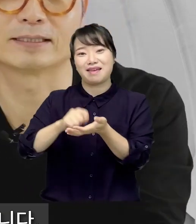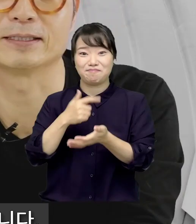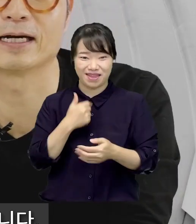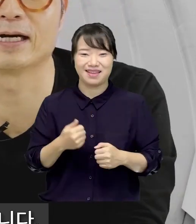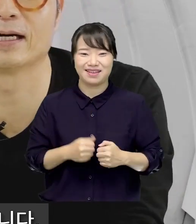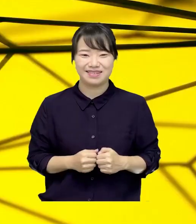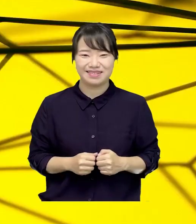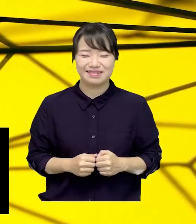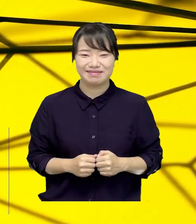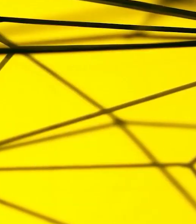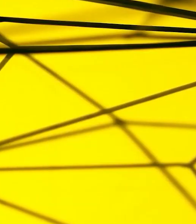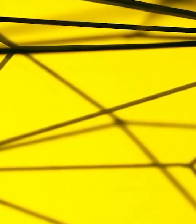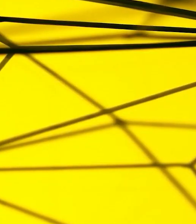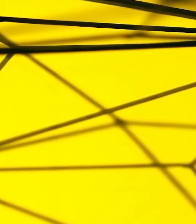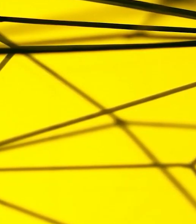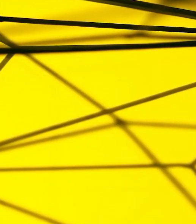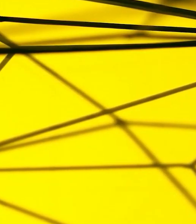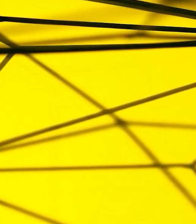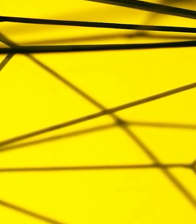책에 담았습니다.